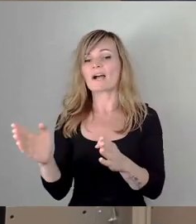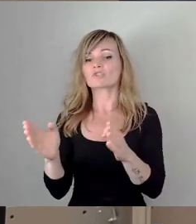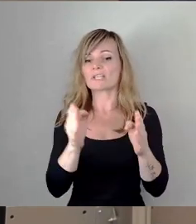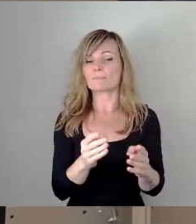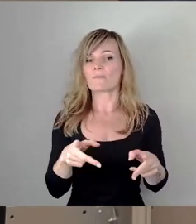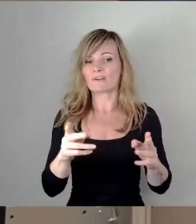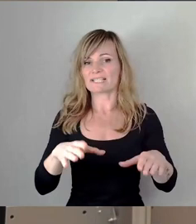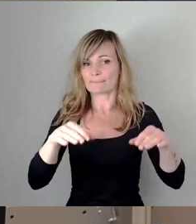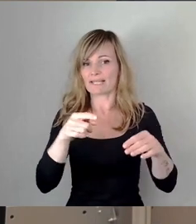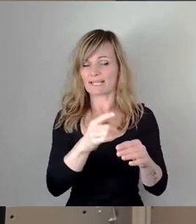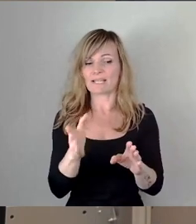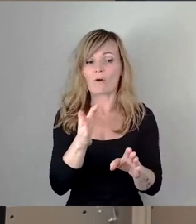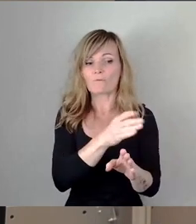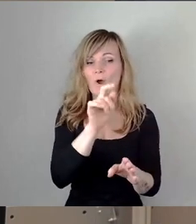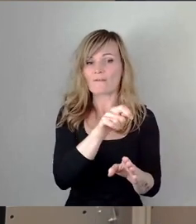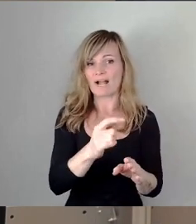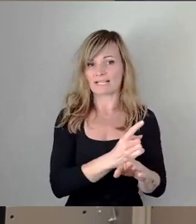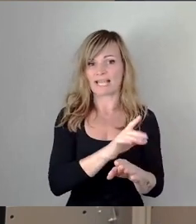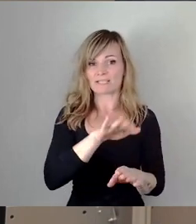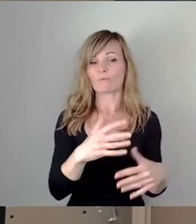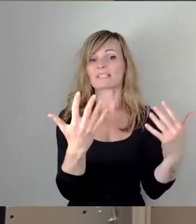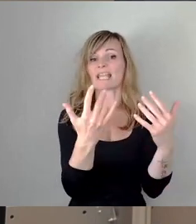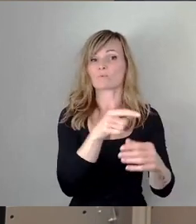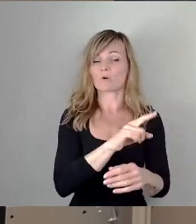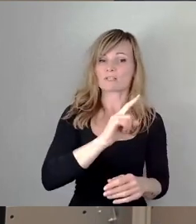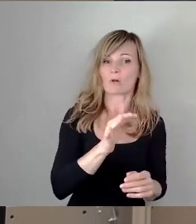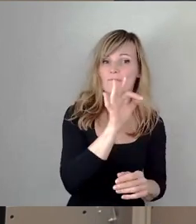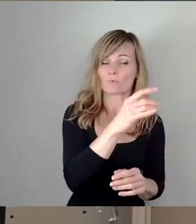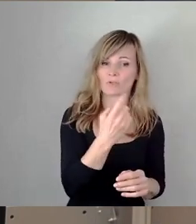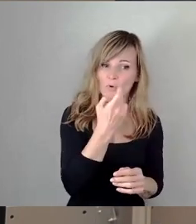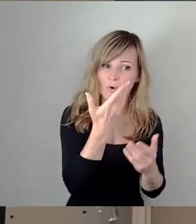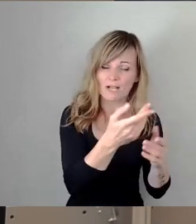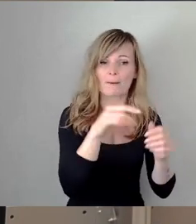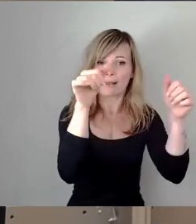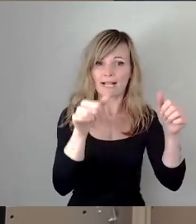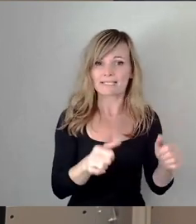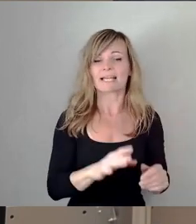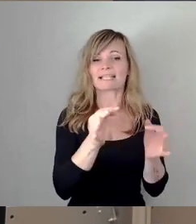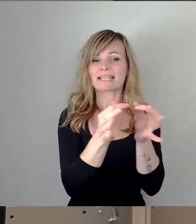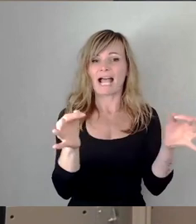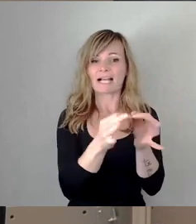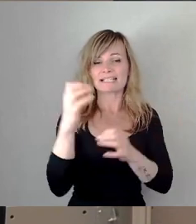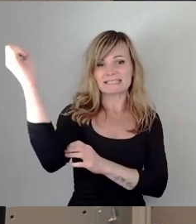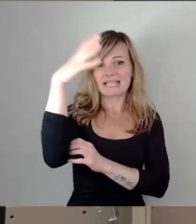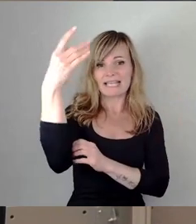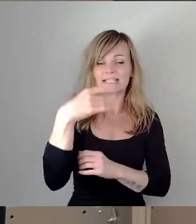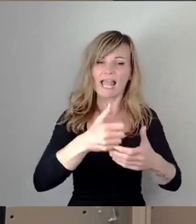der Vorwahlzeit auf 10 Uhr soll dafür sorgen, dass das Plakatieren bei Tageslicht erfolgen kann.